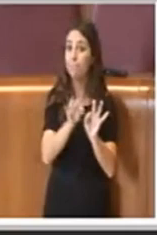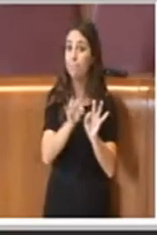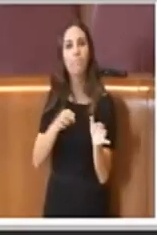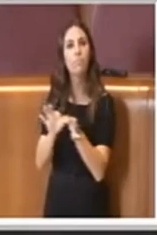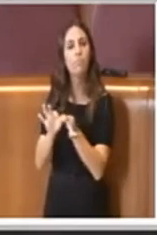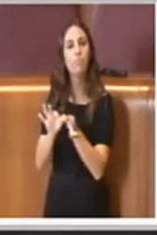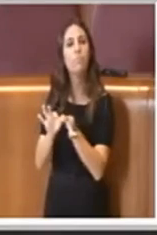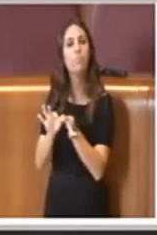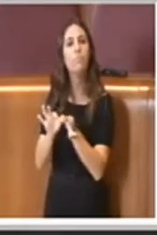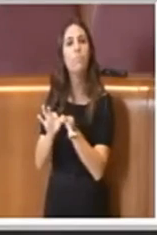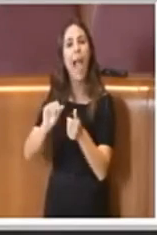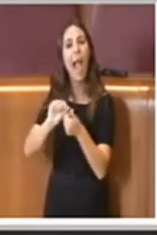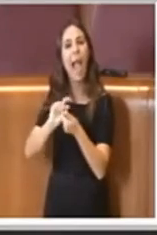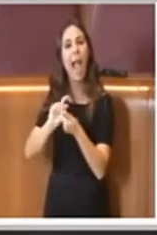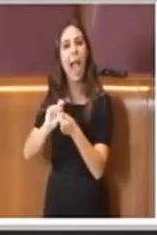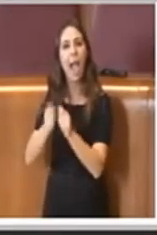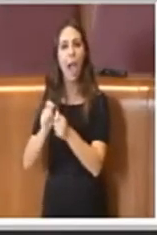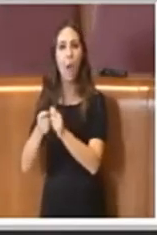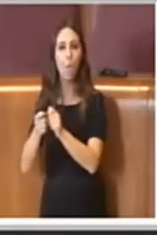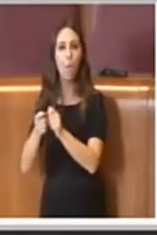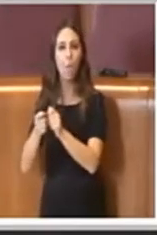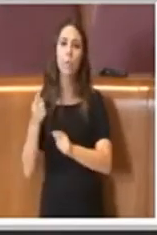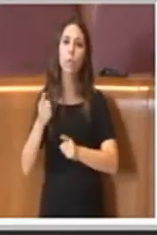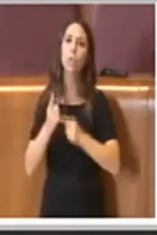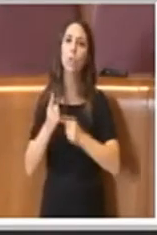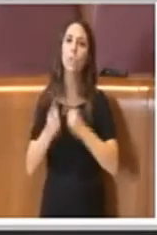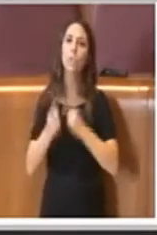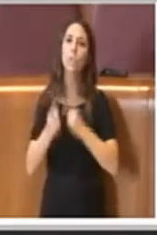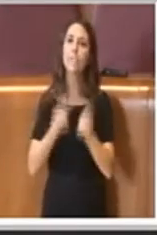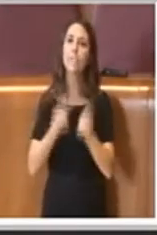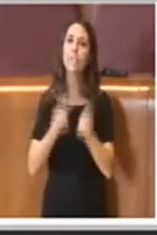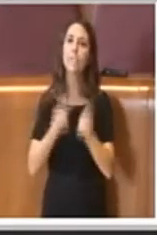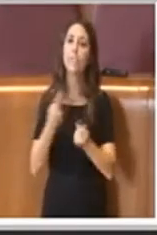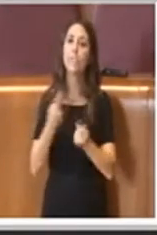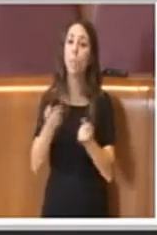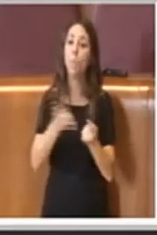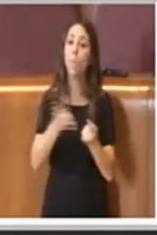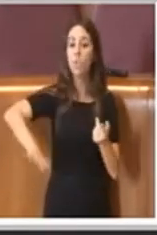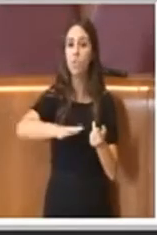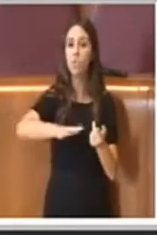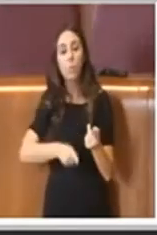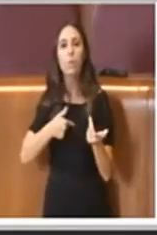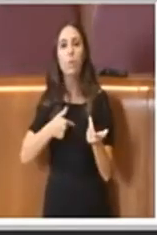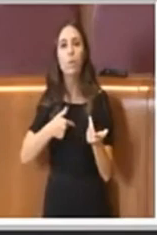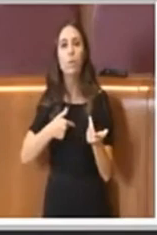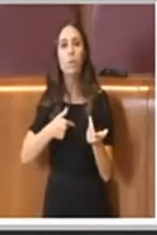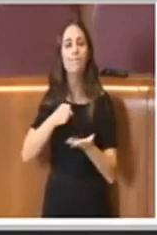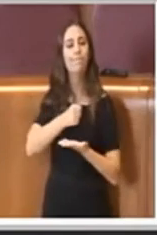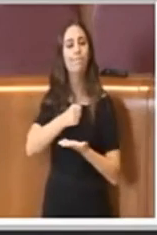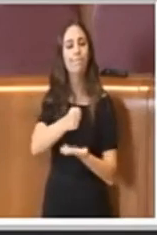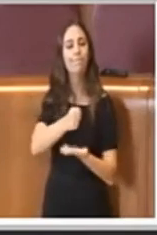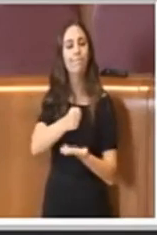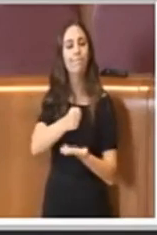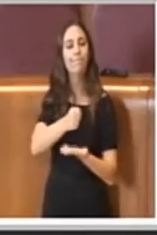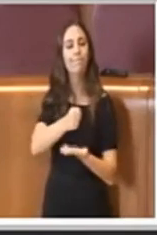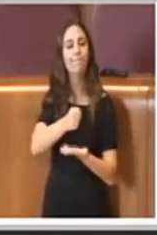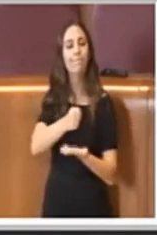gli mutamenti del contesto sociale anche in considerazione delle risorse economiche in bilancio.